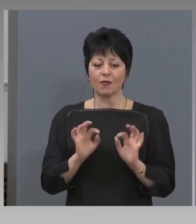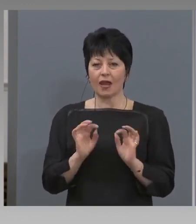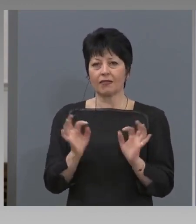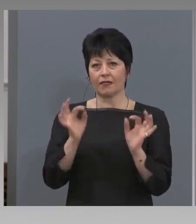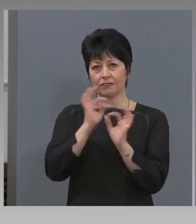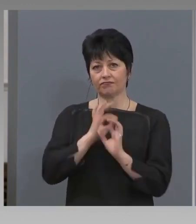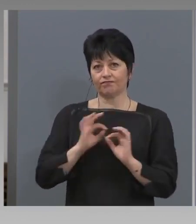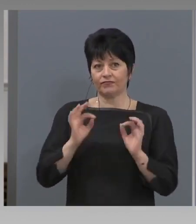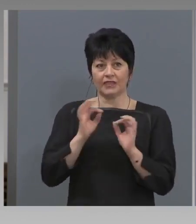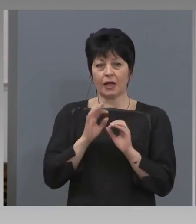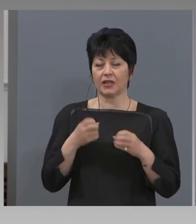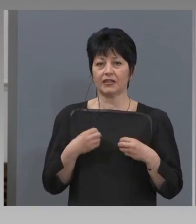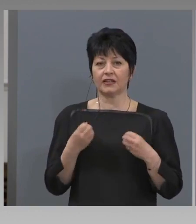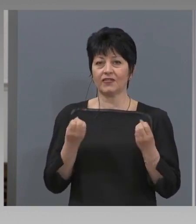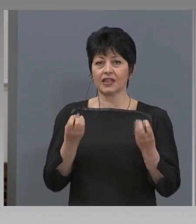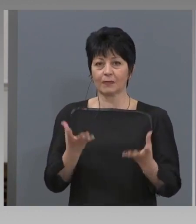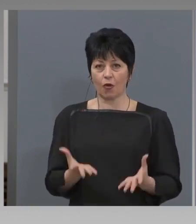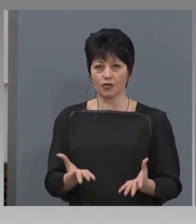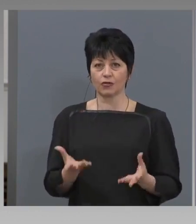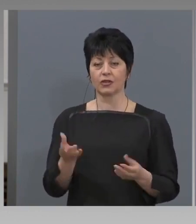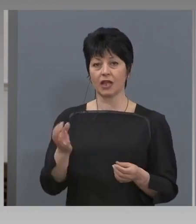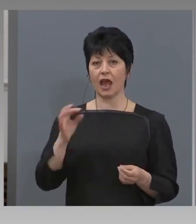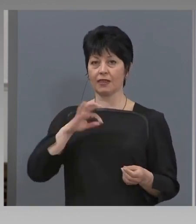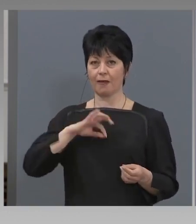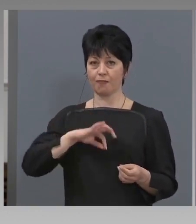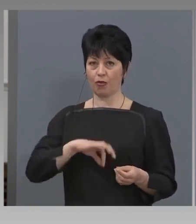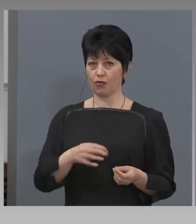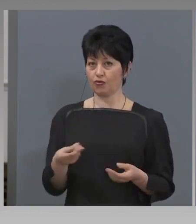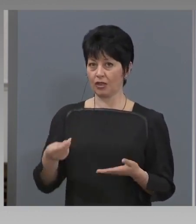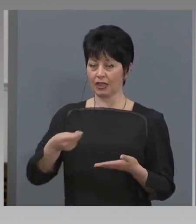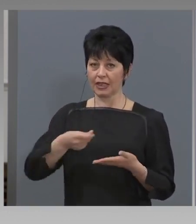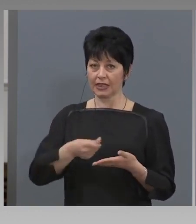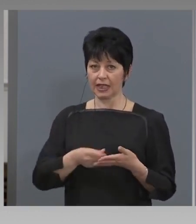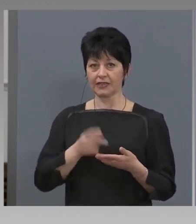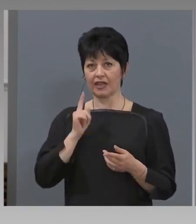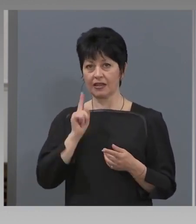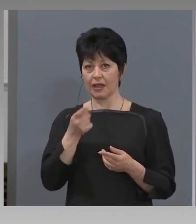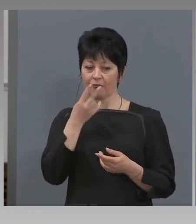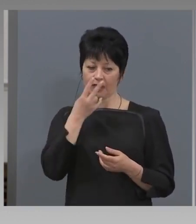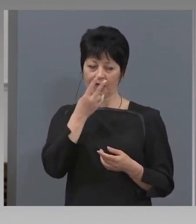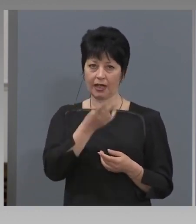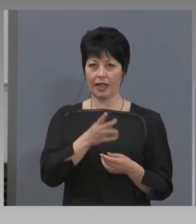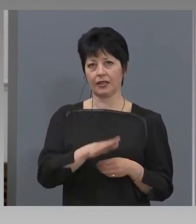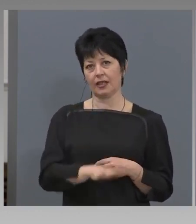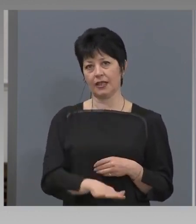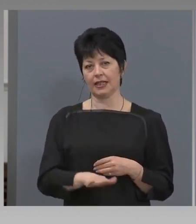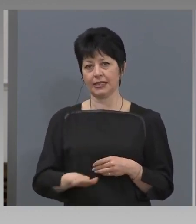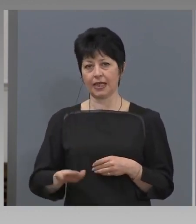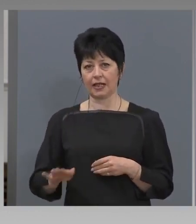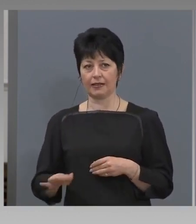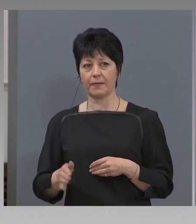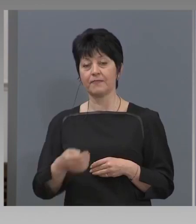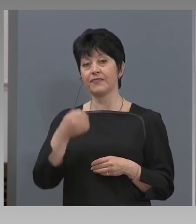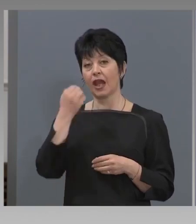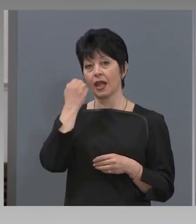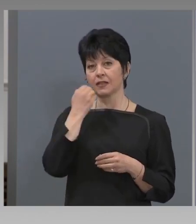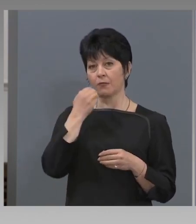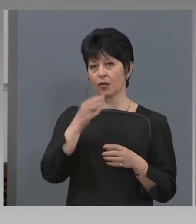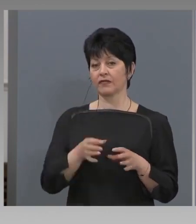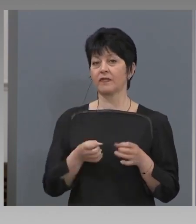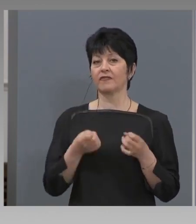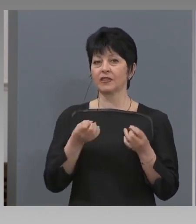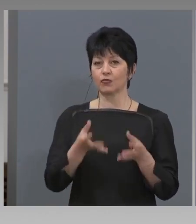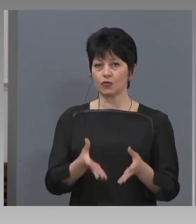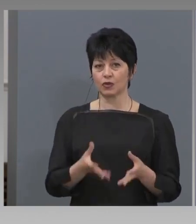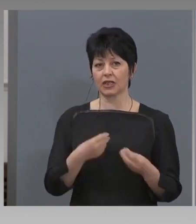да получат средства, поради факта, че трябва да гледат децата си. Като използвам възможността също да ви дам и последна